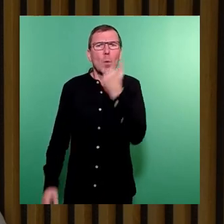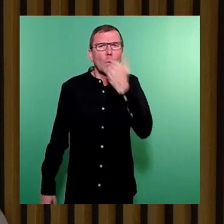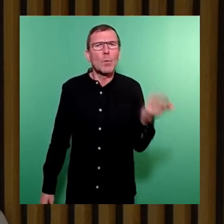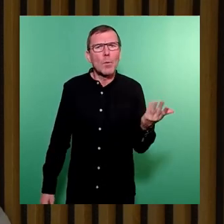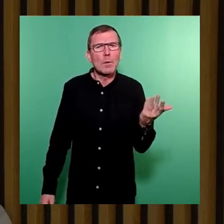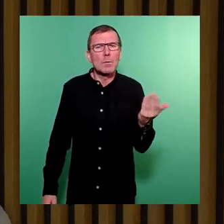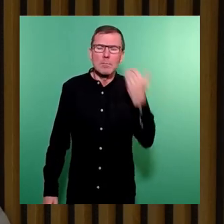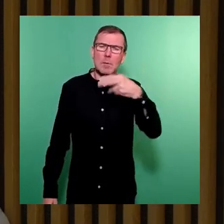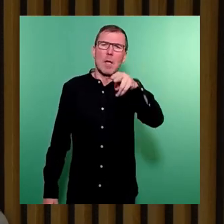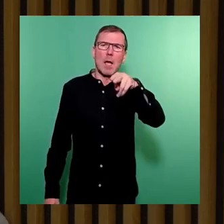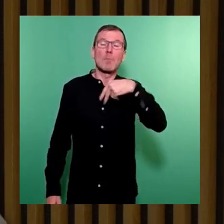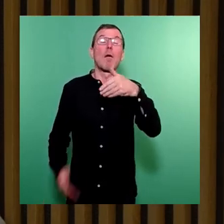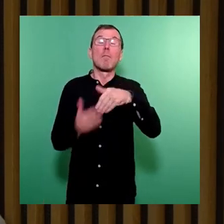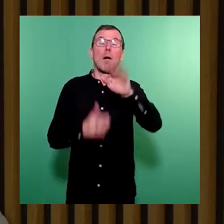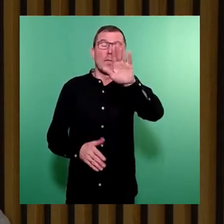Geht noch weiter.